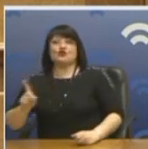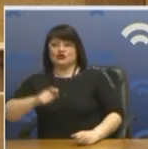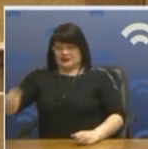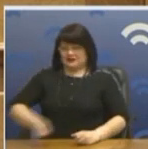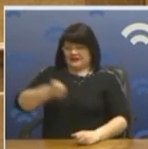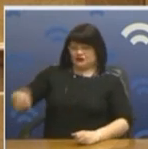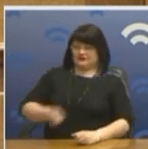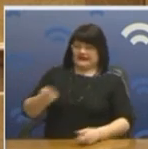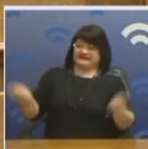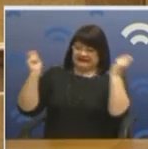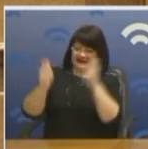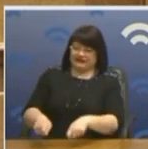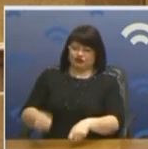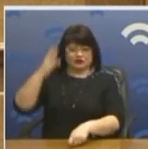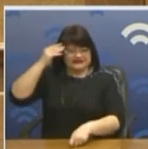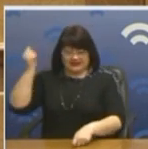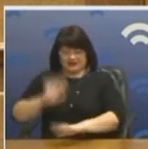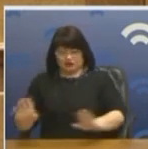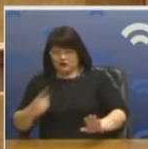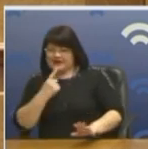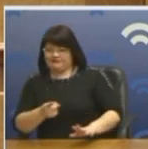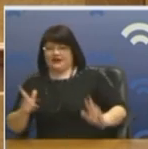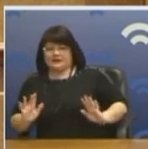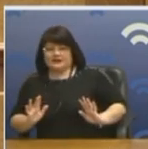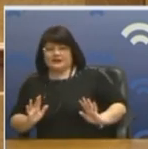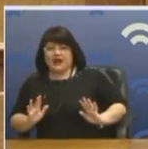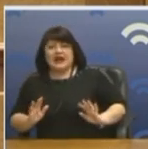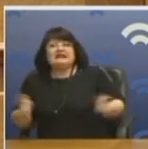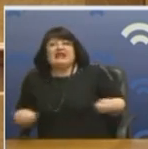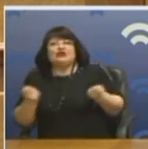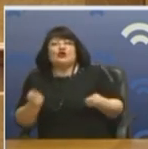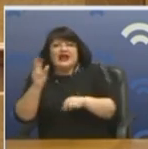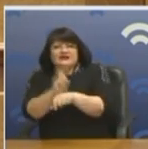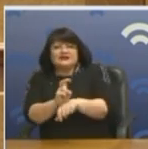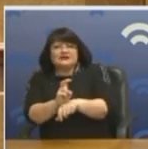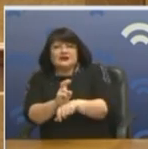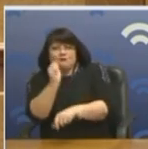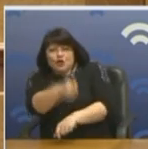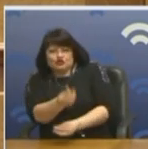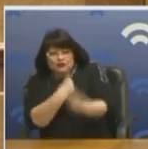Δεν θα σου βλήσεις. Ξέχασέ το. Πού δεν το κάνει το κατσίκι του ο κτηνοτρόπος. Θα το σπάξει το φάει μόνος του.